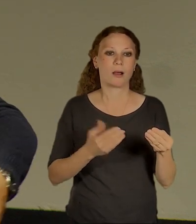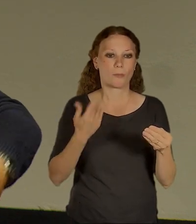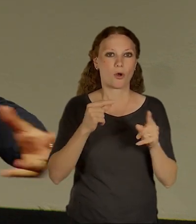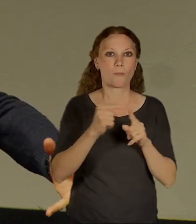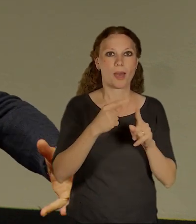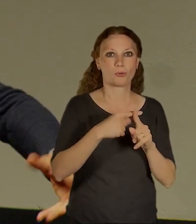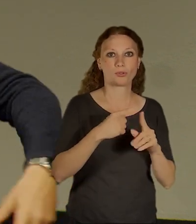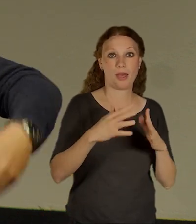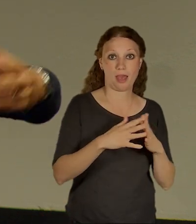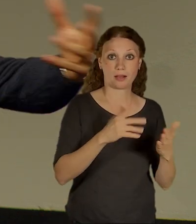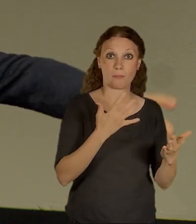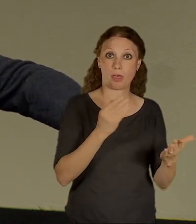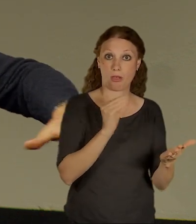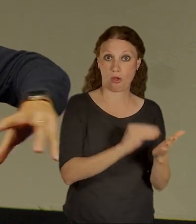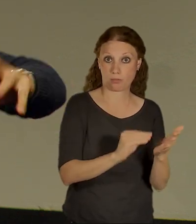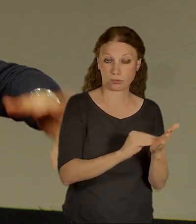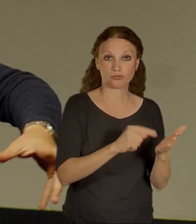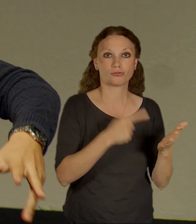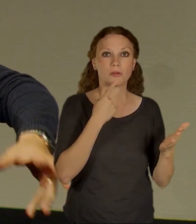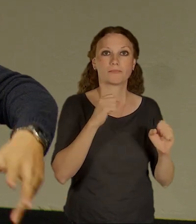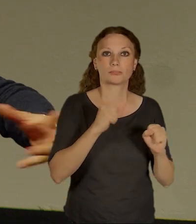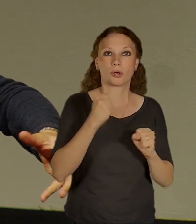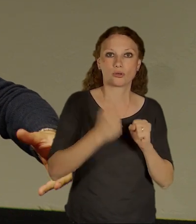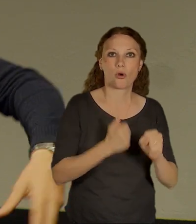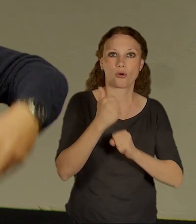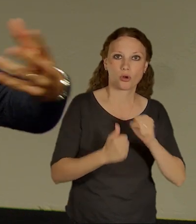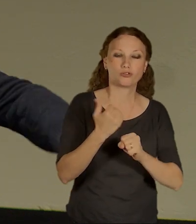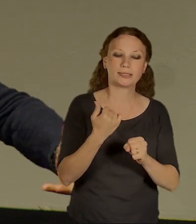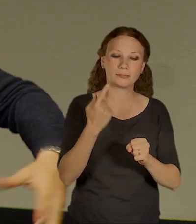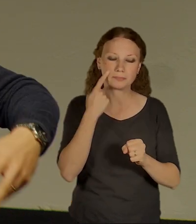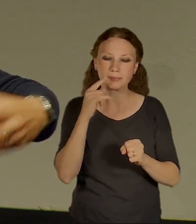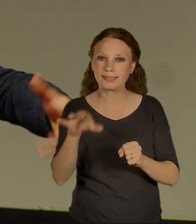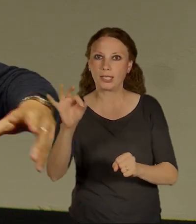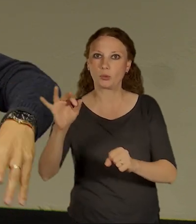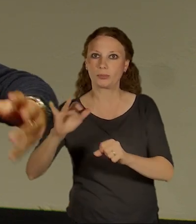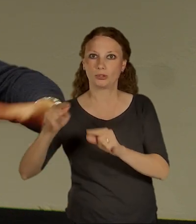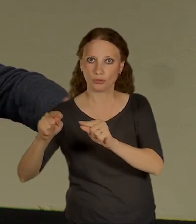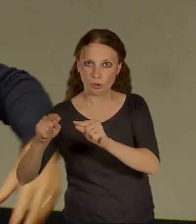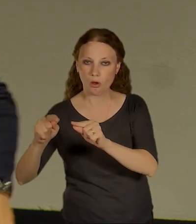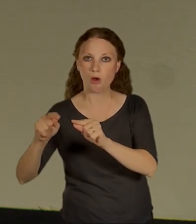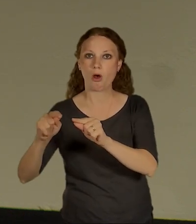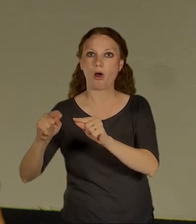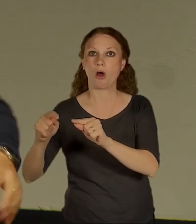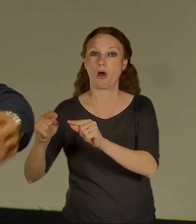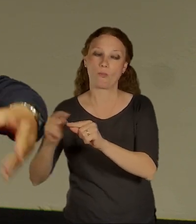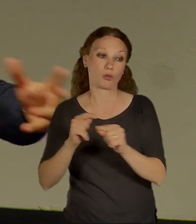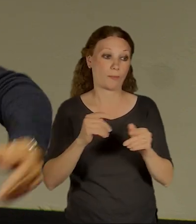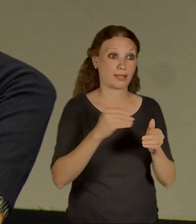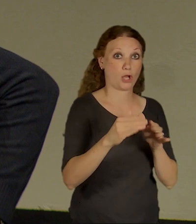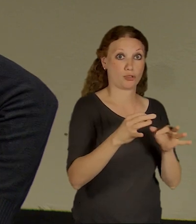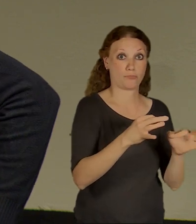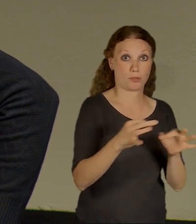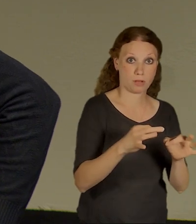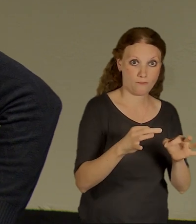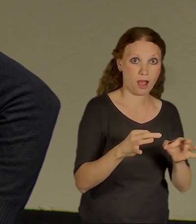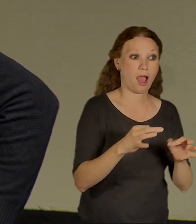vytipuje nějaké nové místo, další se ten rok připravuje a další se realizuje. To znamená, že tam jsou vlastně každý rok nějaké tři kroky v